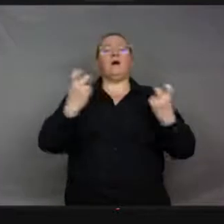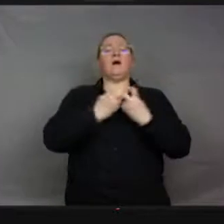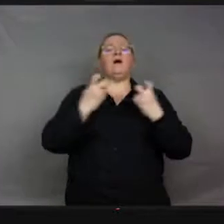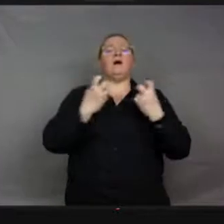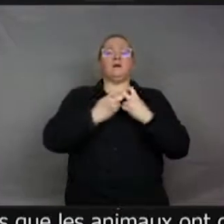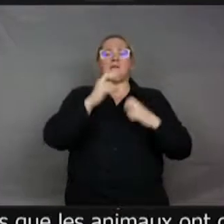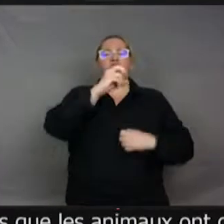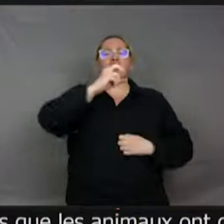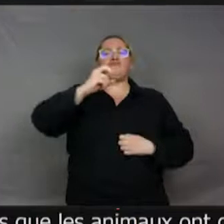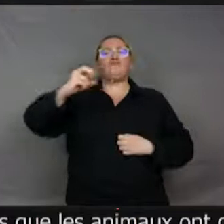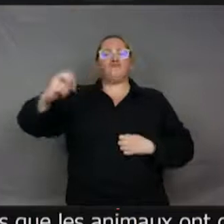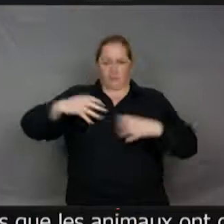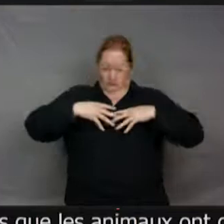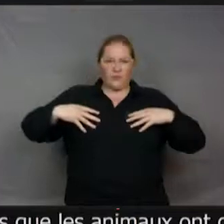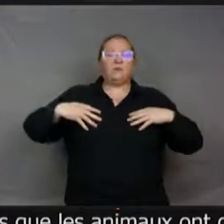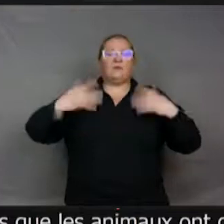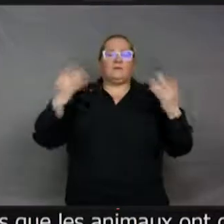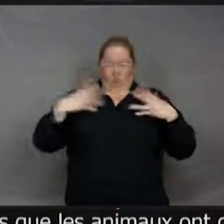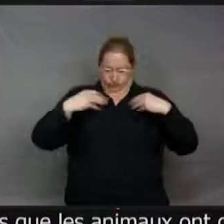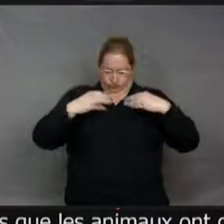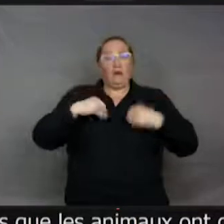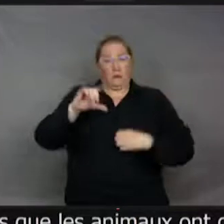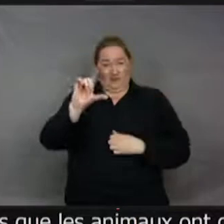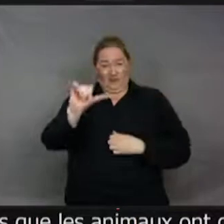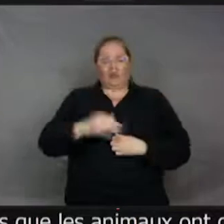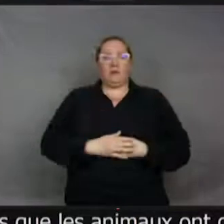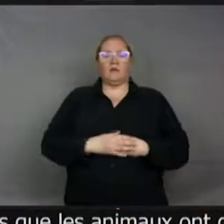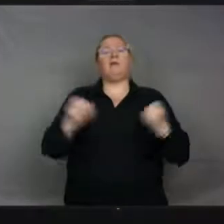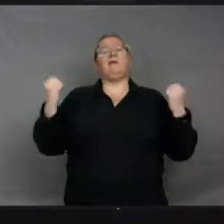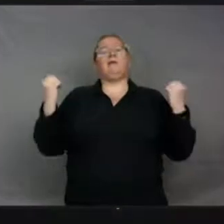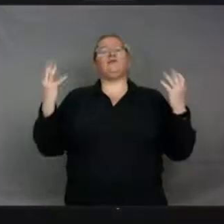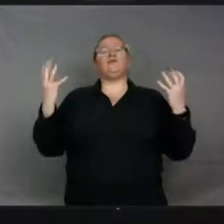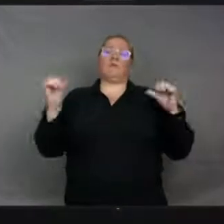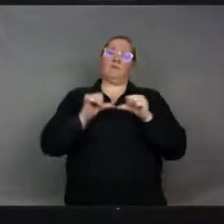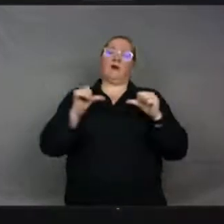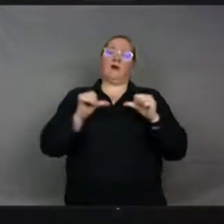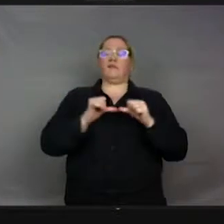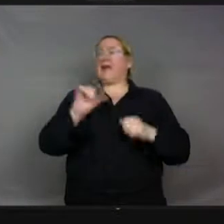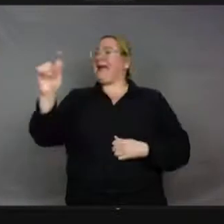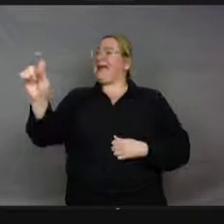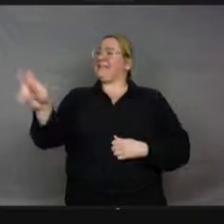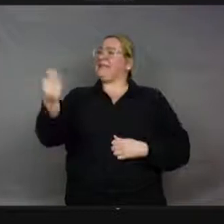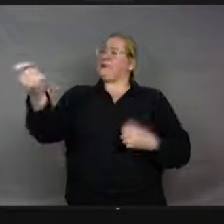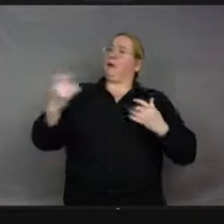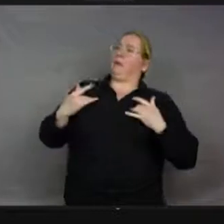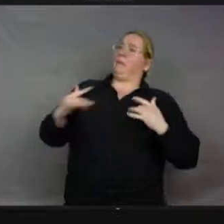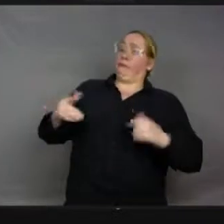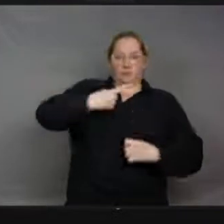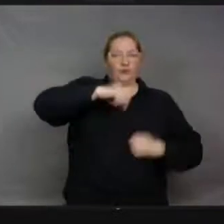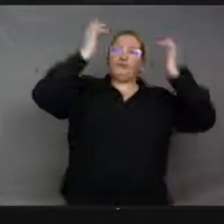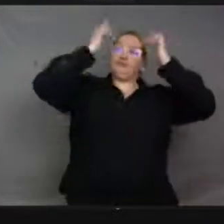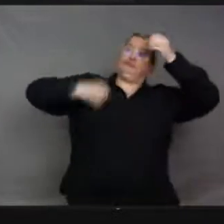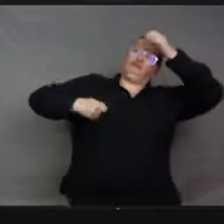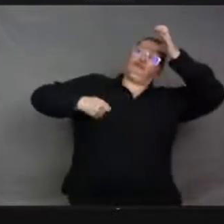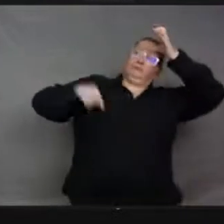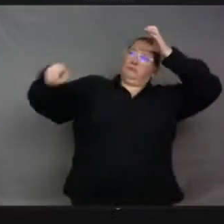chouette. On a tellement dissocié nature et culture. C'est-à-dire, la nature, c'était pas nous, et nous, c'était la culture. C'est nous qui avions des cultures,